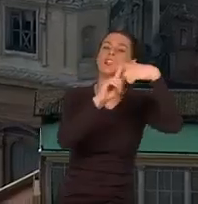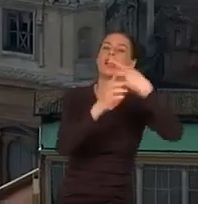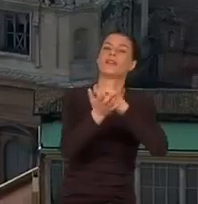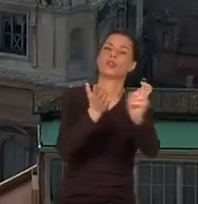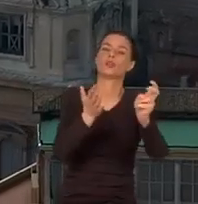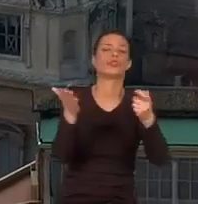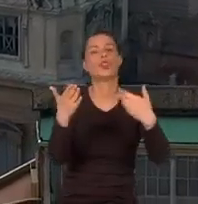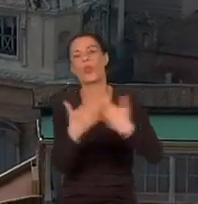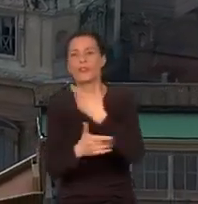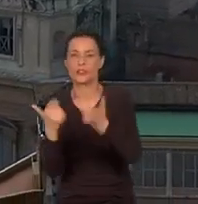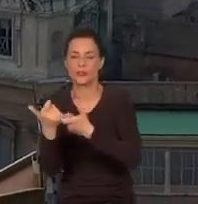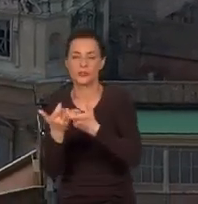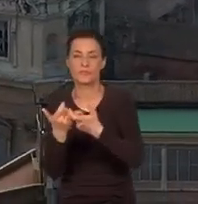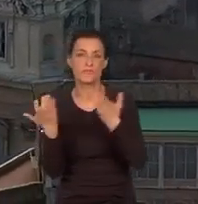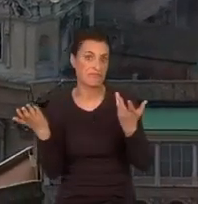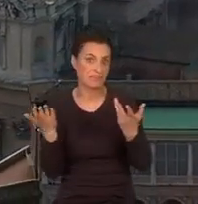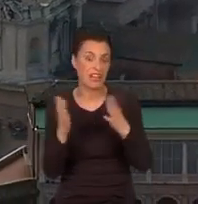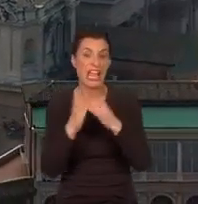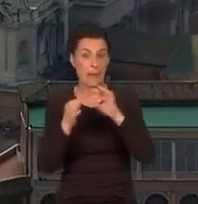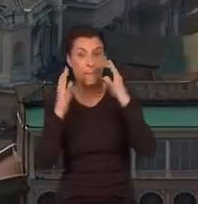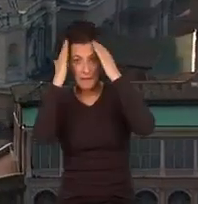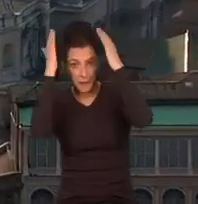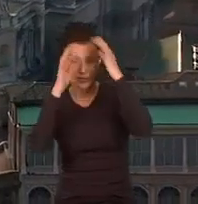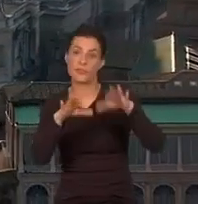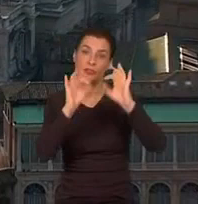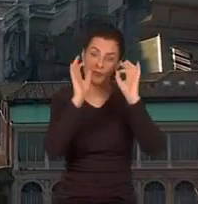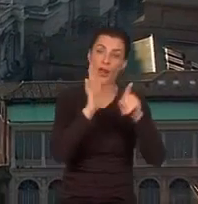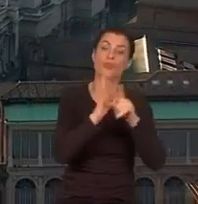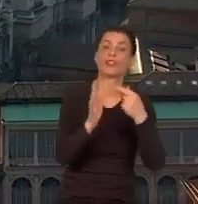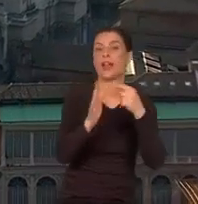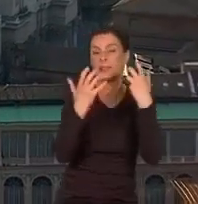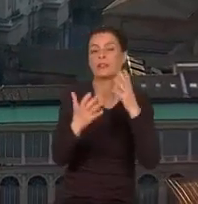Gdyby papieże wybrali to drugie, czy nowy kościół byłby większym kolosem?